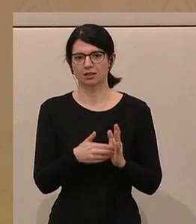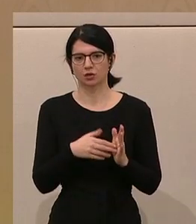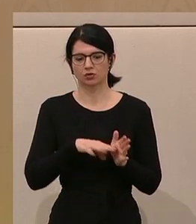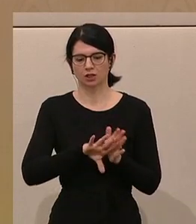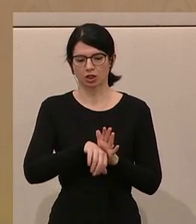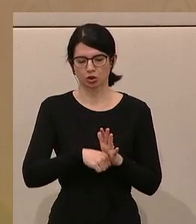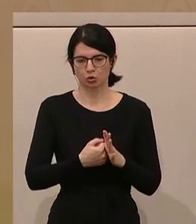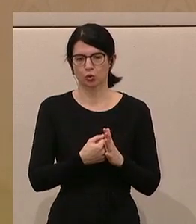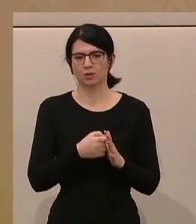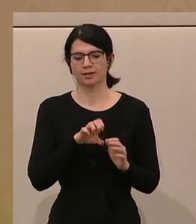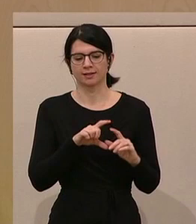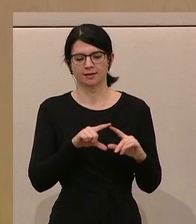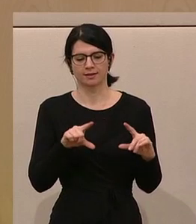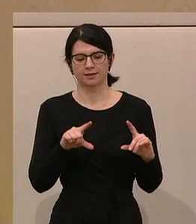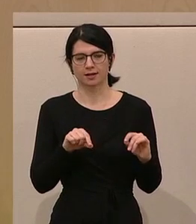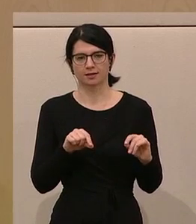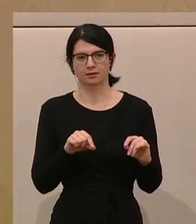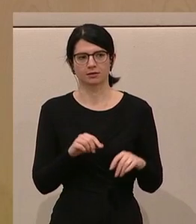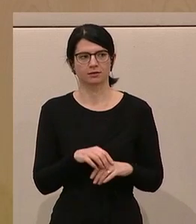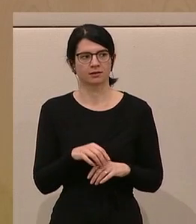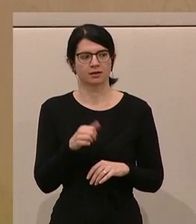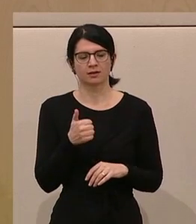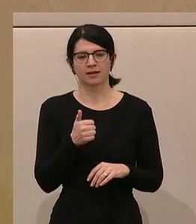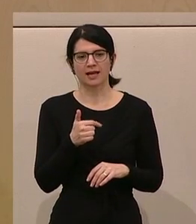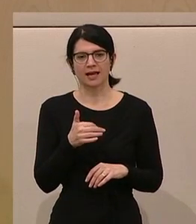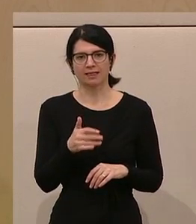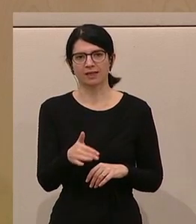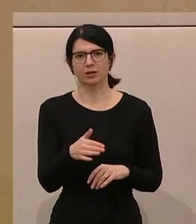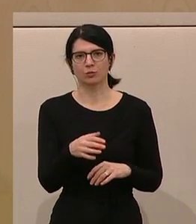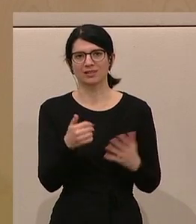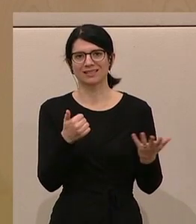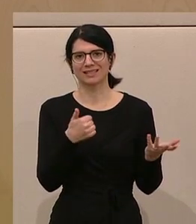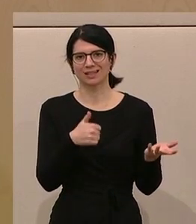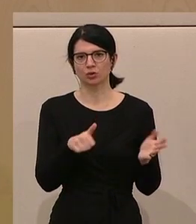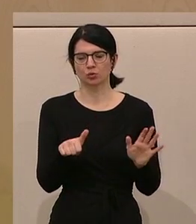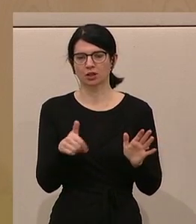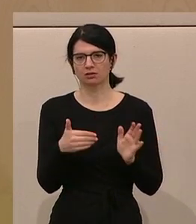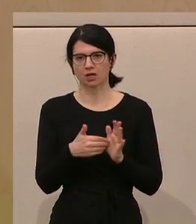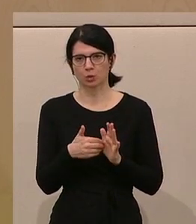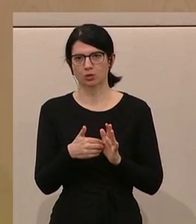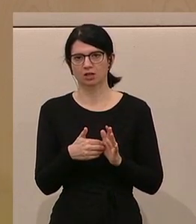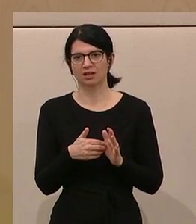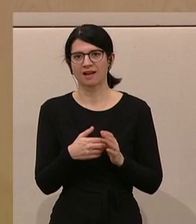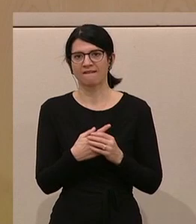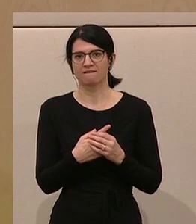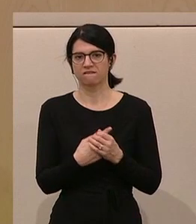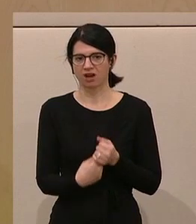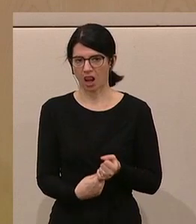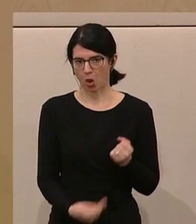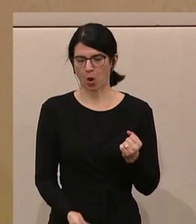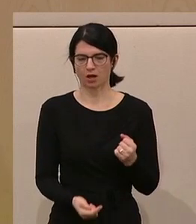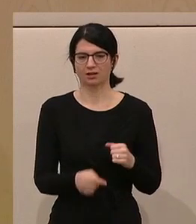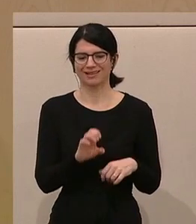gestohlene und jetzt kommt es noch, 1.600.000 verlorene.